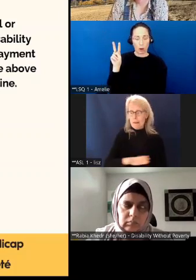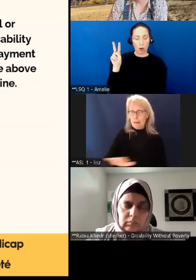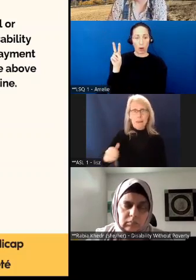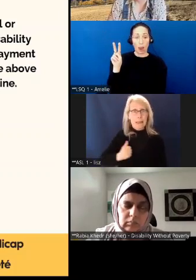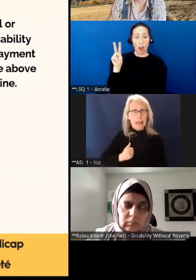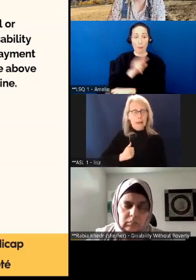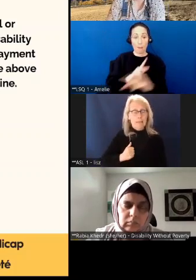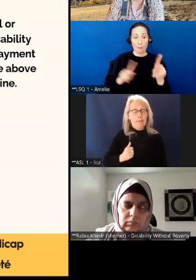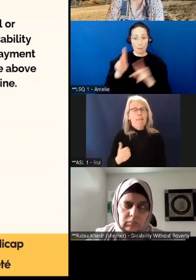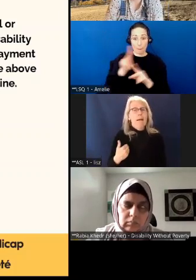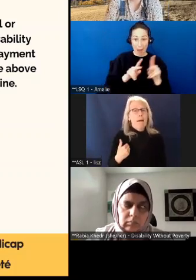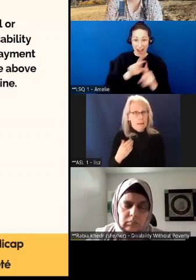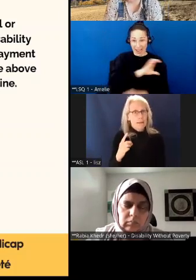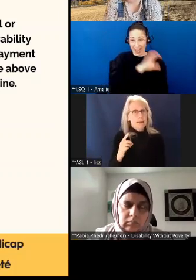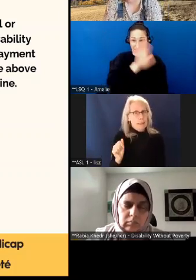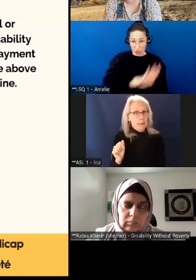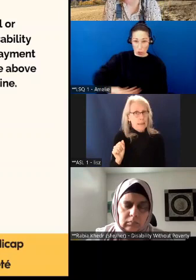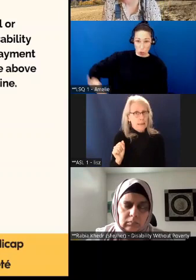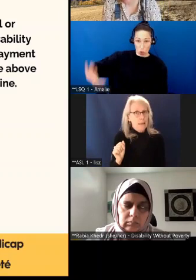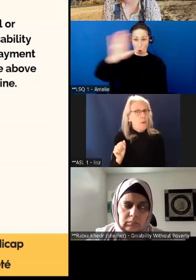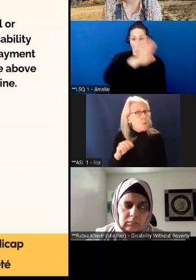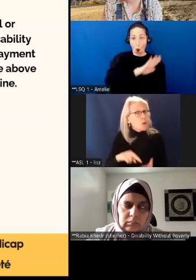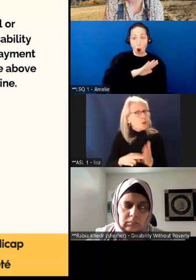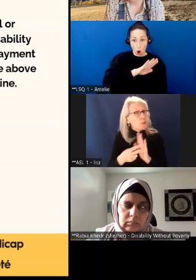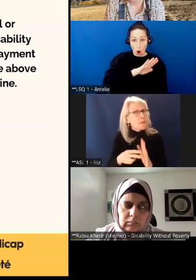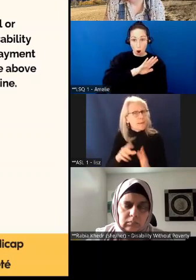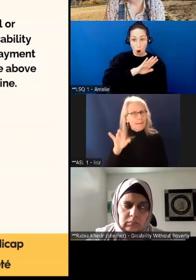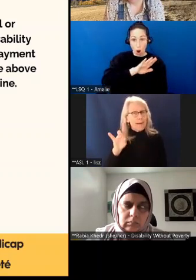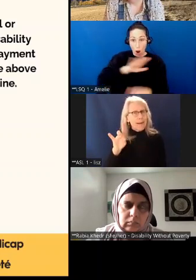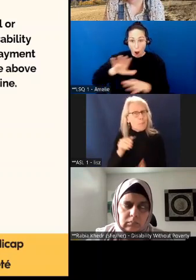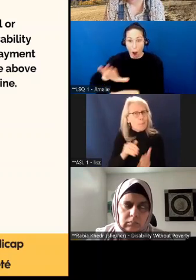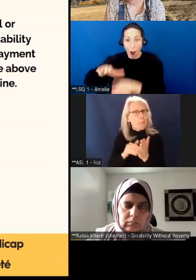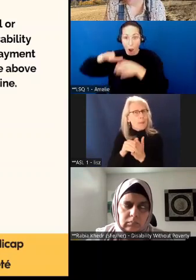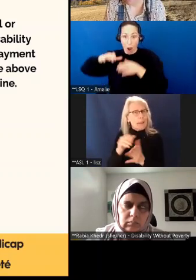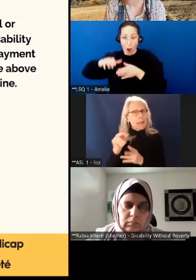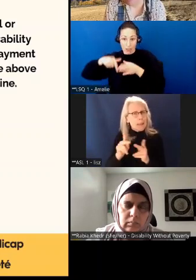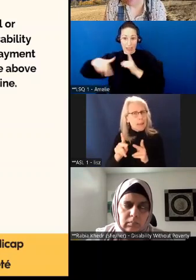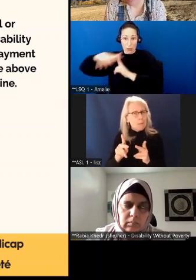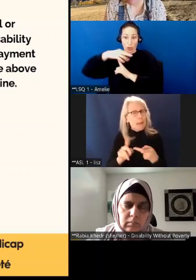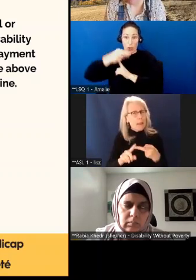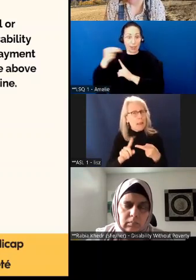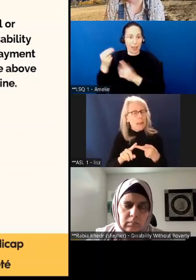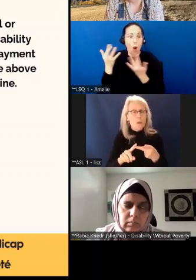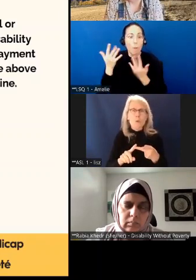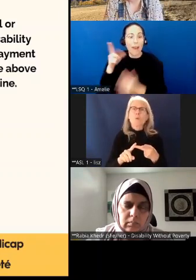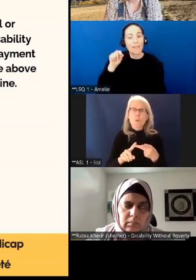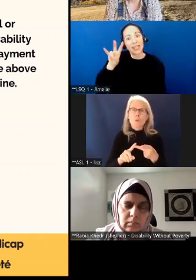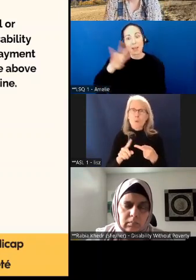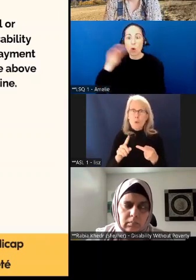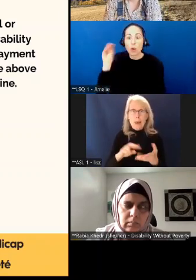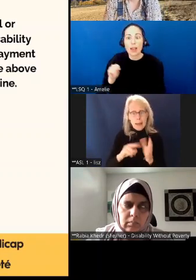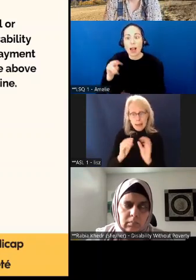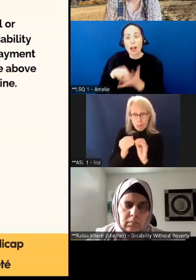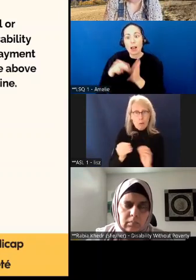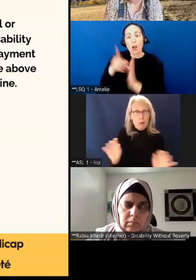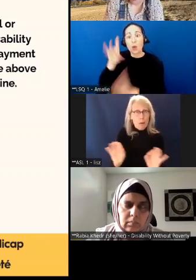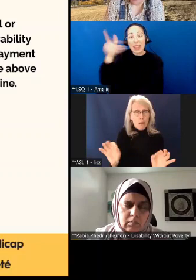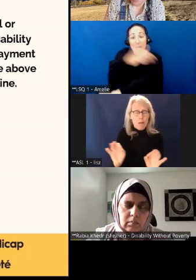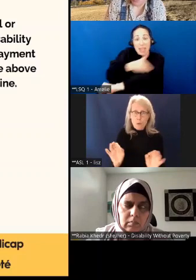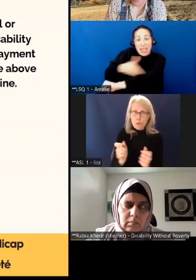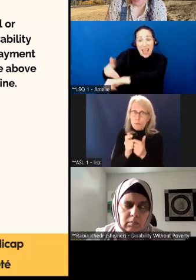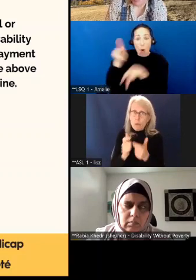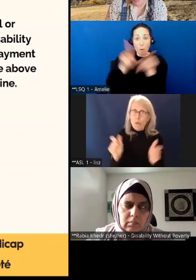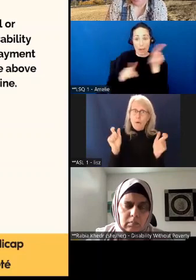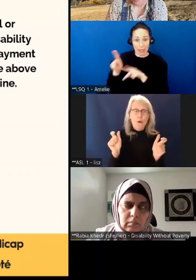population canadienne qui sont des personnes vivant en situation de handicap. Ça représente environ 8 millions. Nous